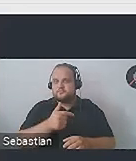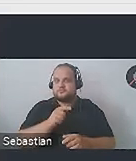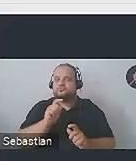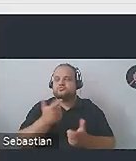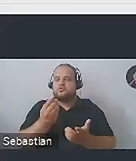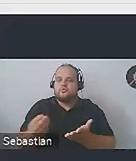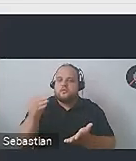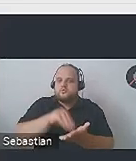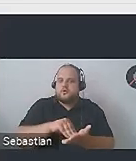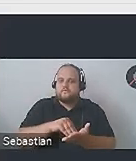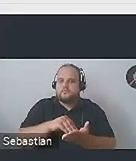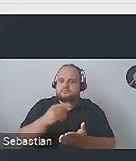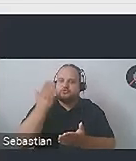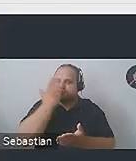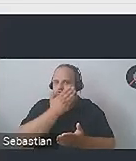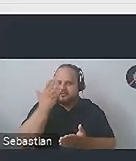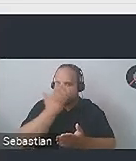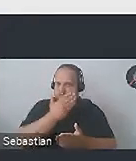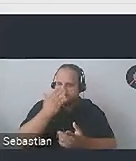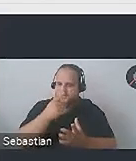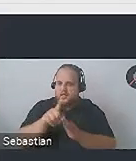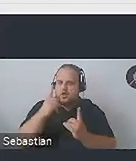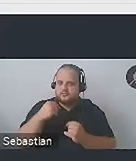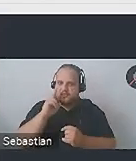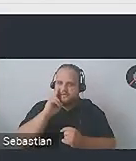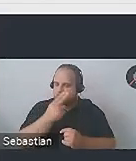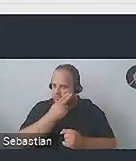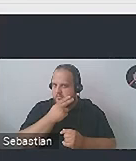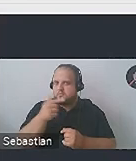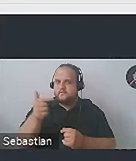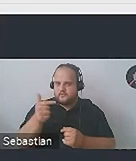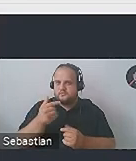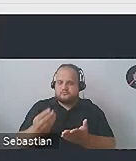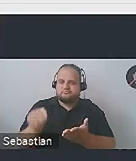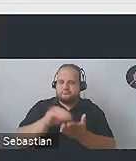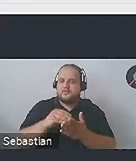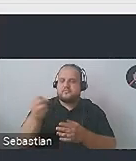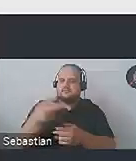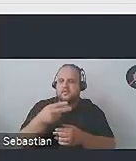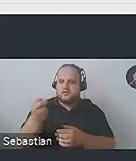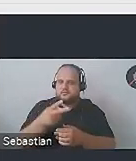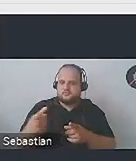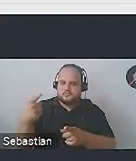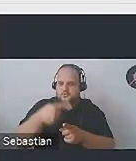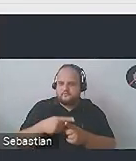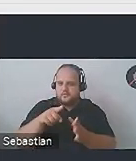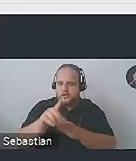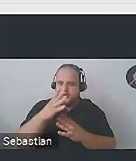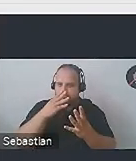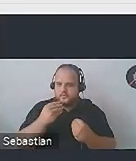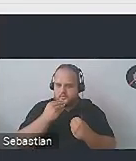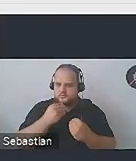dodatkowo może przeczytać osobie niewidomej. Powinniśmy zawsze tworzyć tak zwane teksty alternatywne do obrazów, które